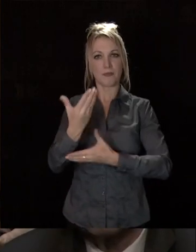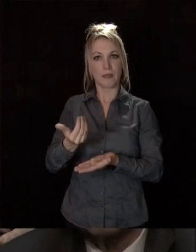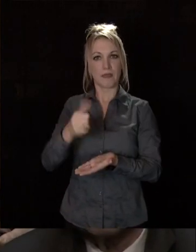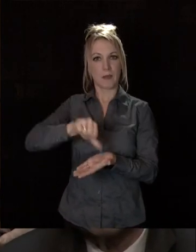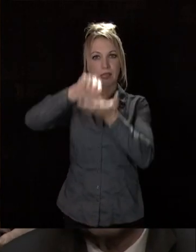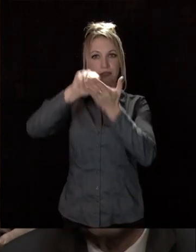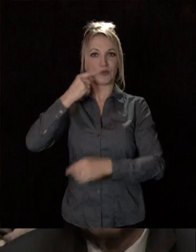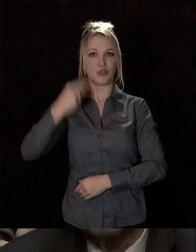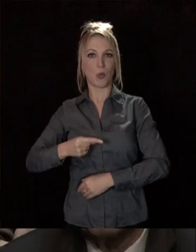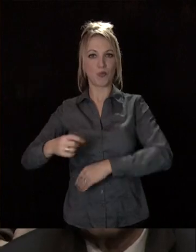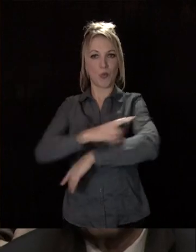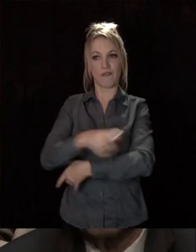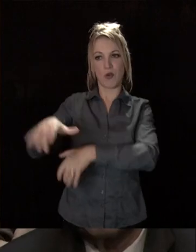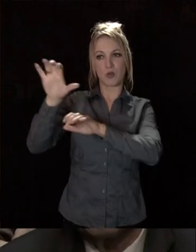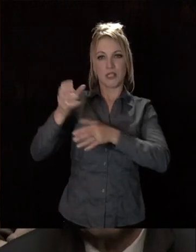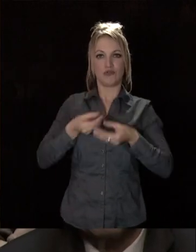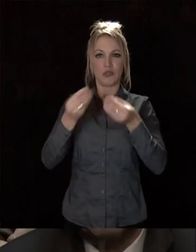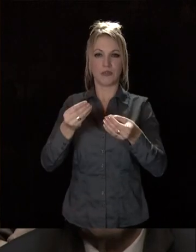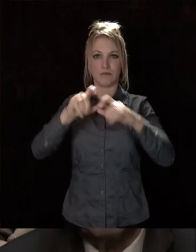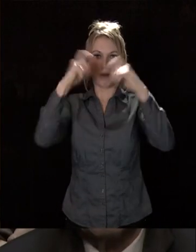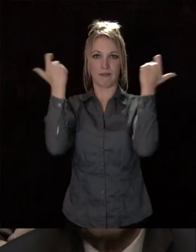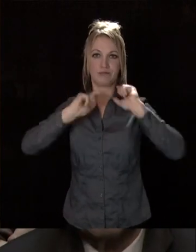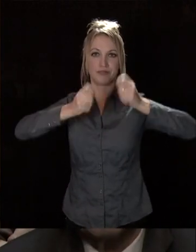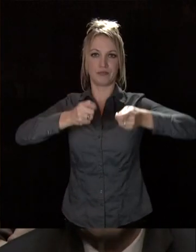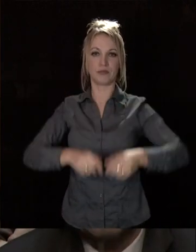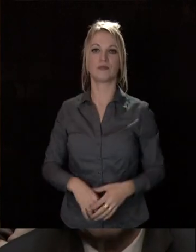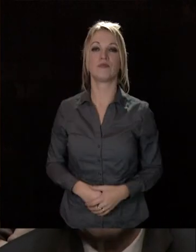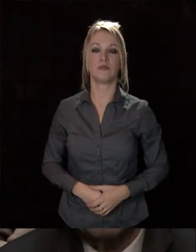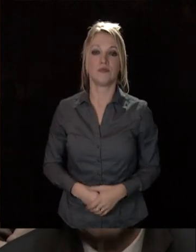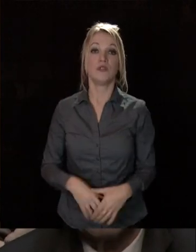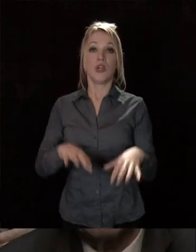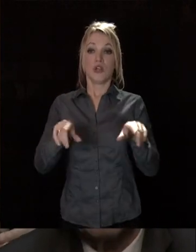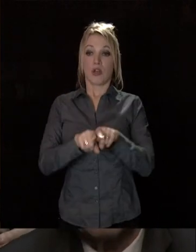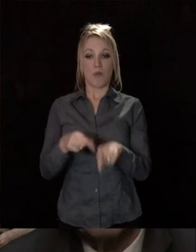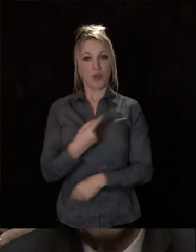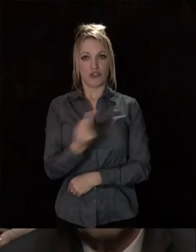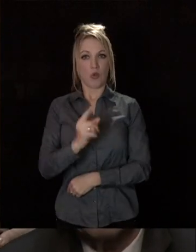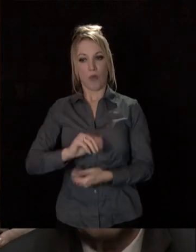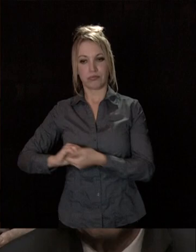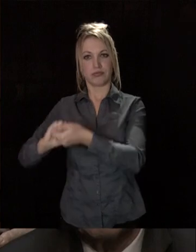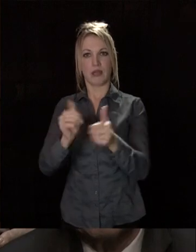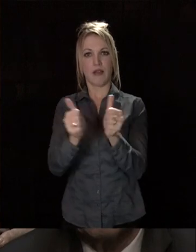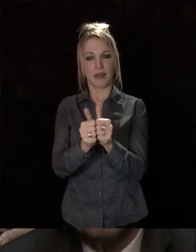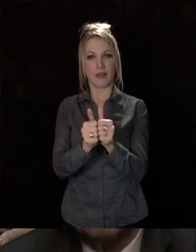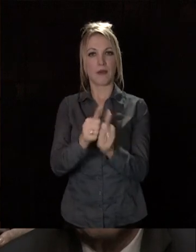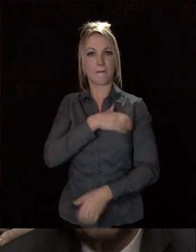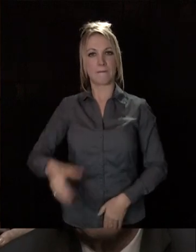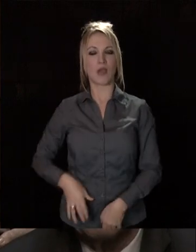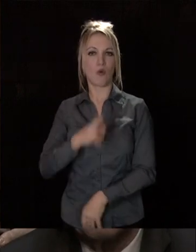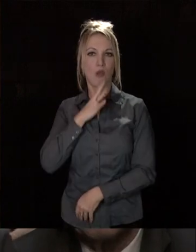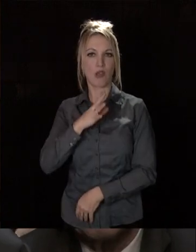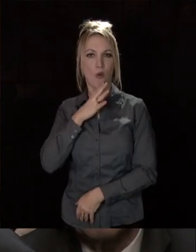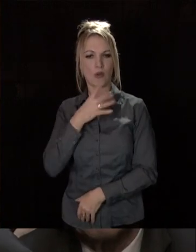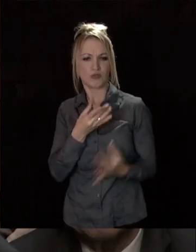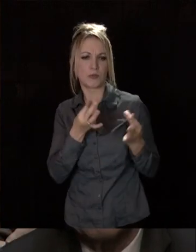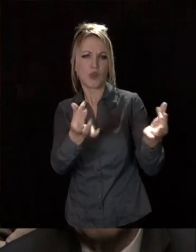Bourgogne-Franche-Comté, accède à ce statut. Je l'ai fait main dans la main avec le maire d'Orléans, qui a d'une haute sensibilité